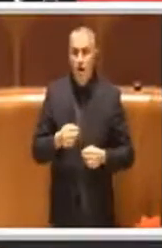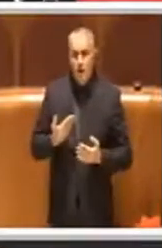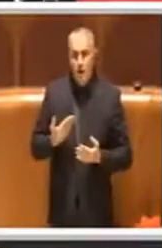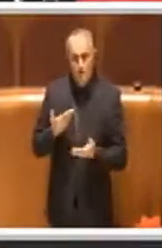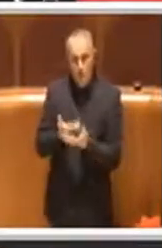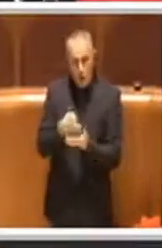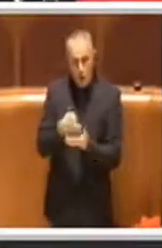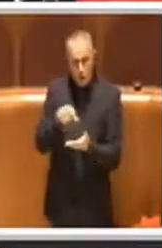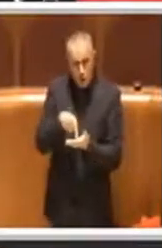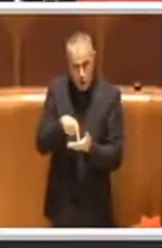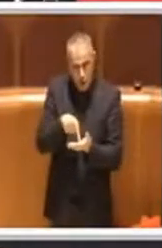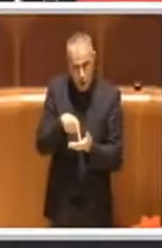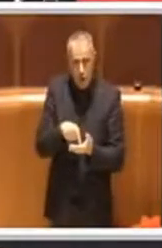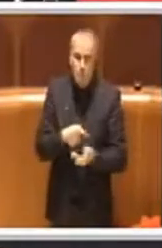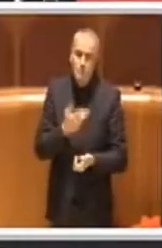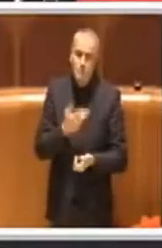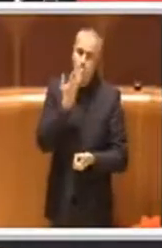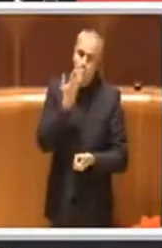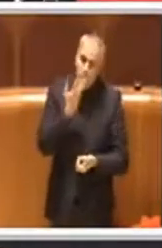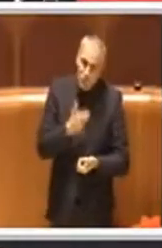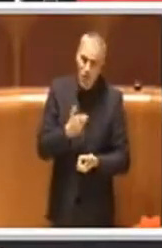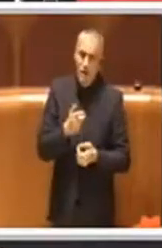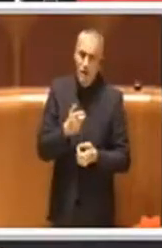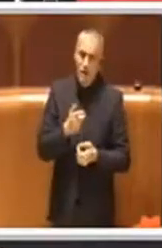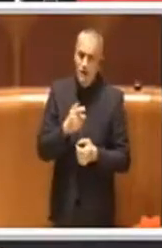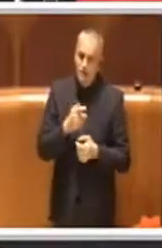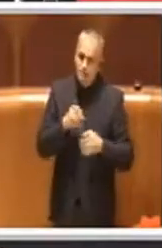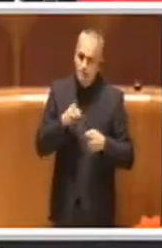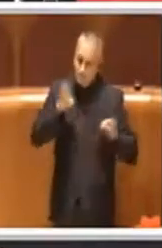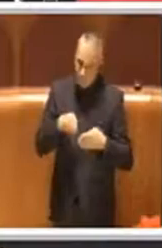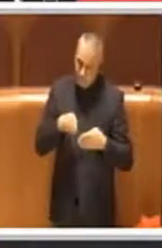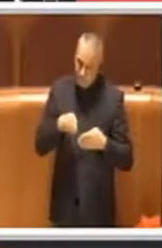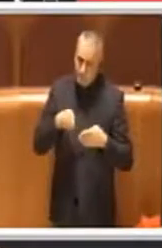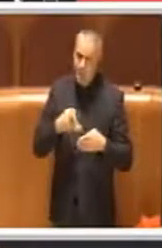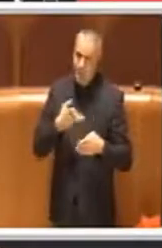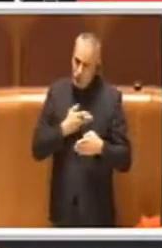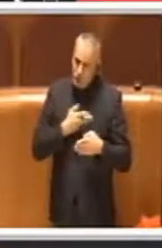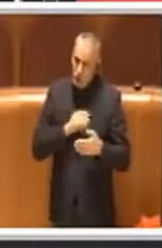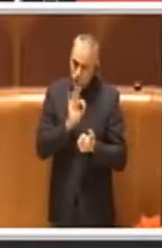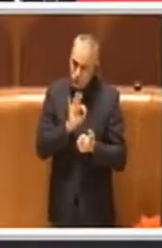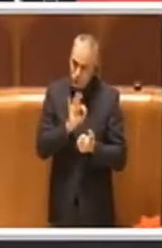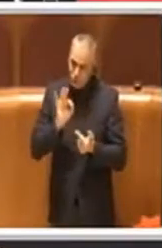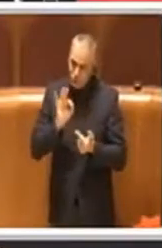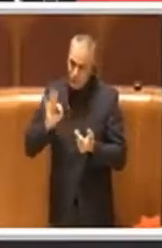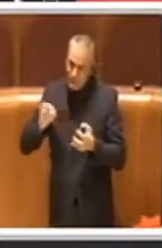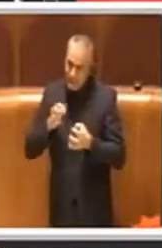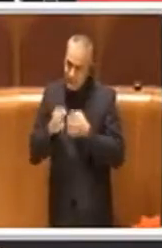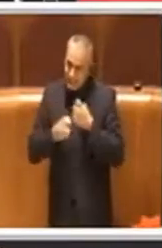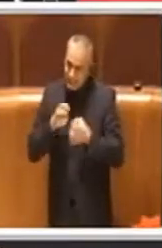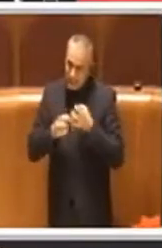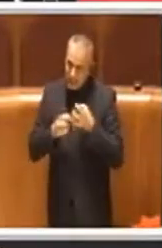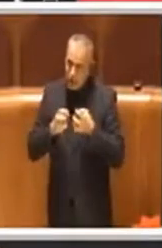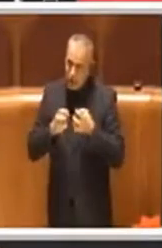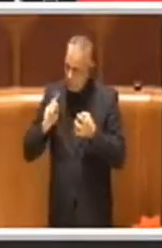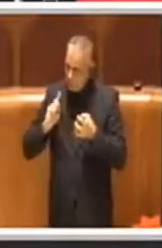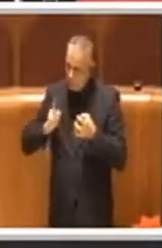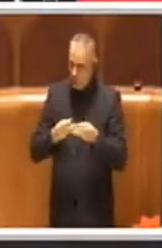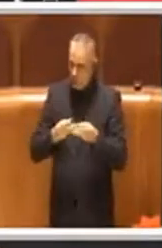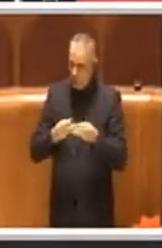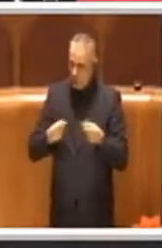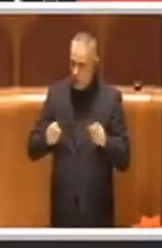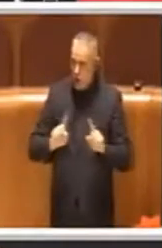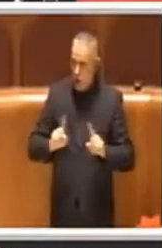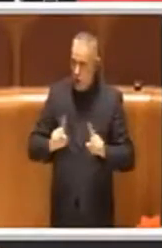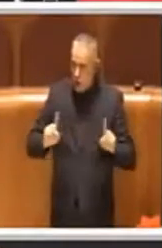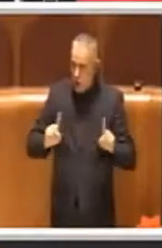un po' più nel merito di quelle che sono le criticità che non si sono riuscite a risolvere fino ad oggi. Quindi tracciando